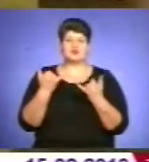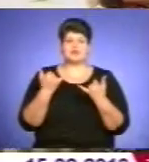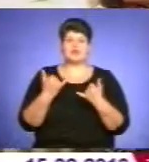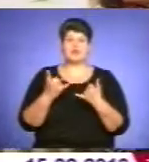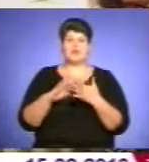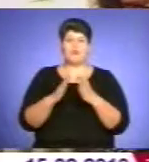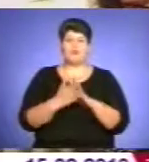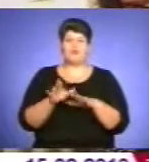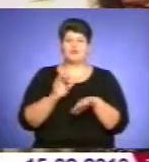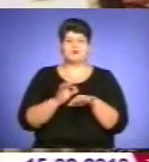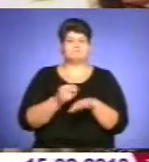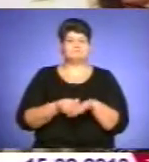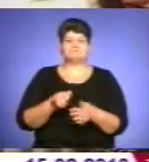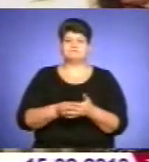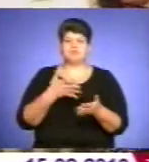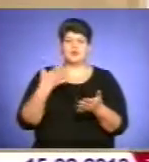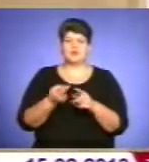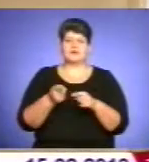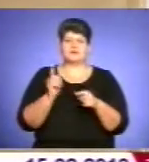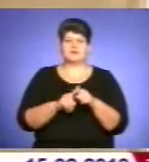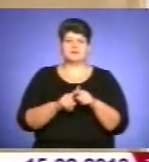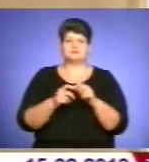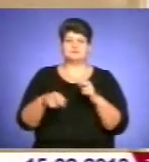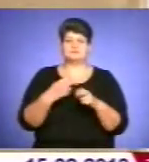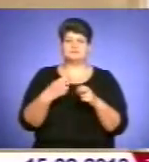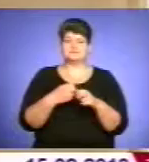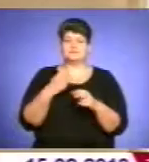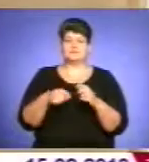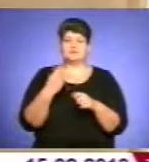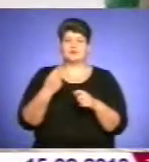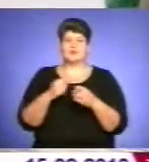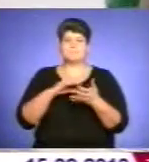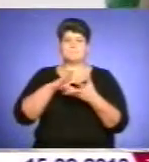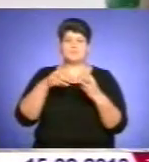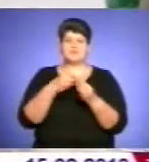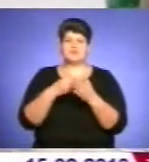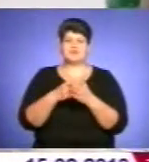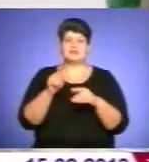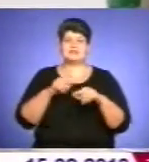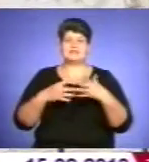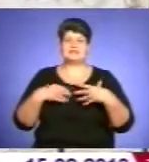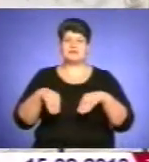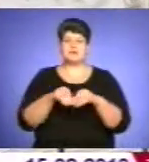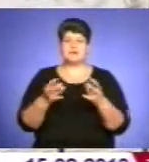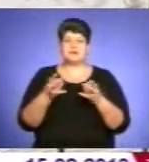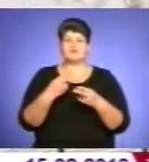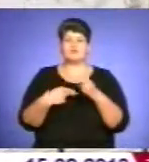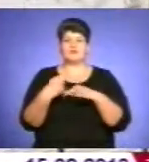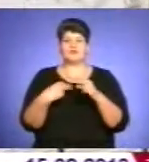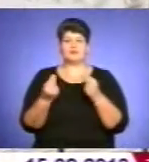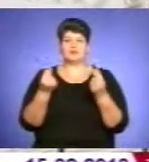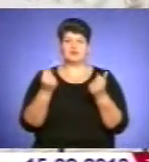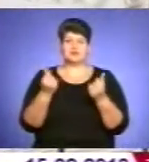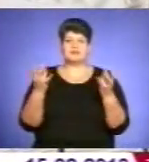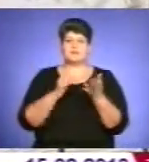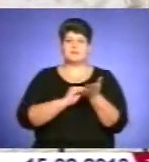-який травмований член сім'ї завдає значних збитків бюджету родини, а також це згайний час. Для того, щоб вам компенсували гроші, викликаний лікар